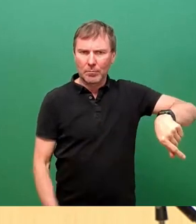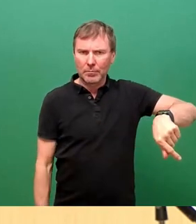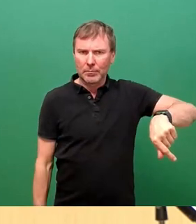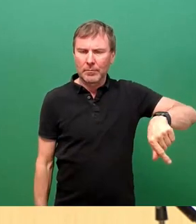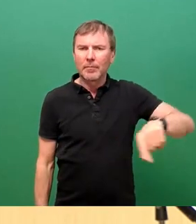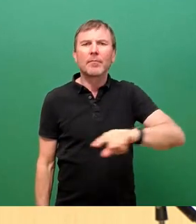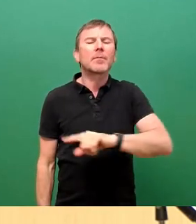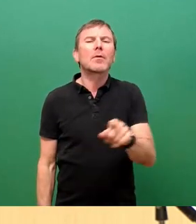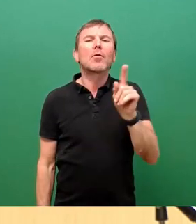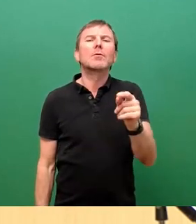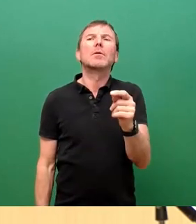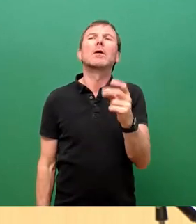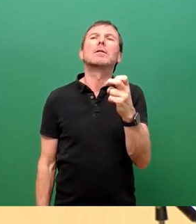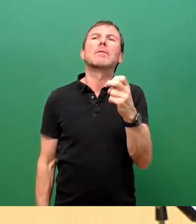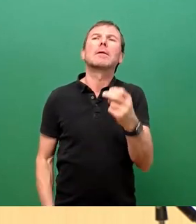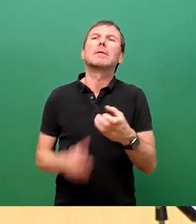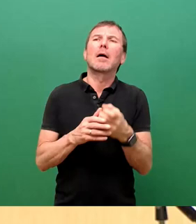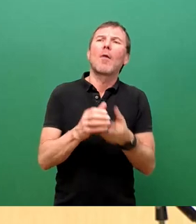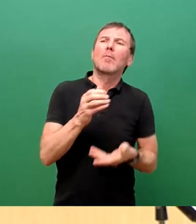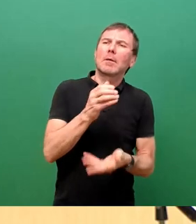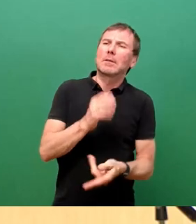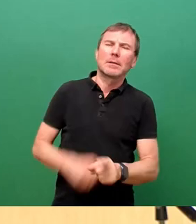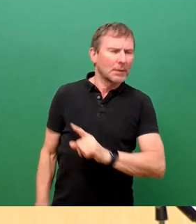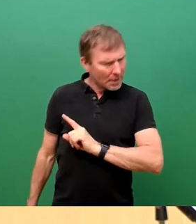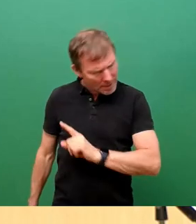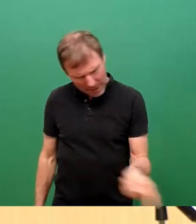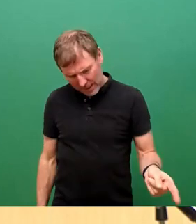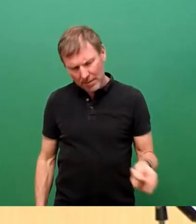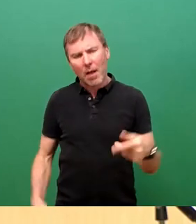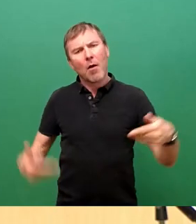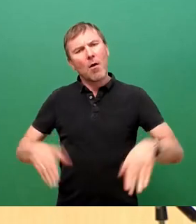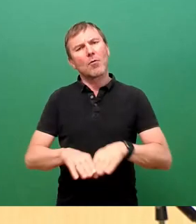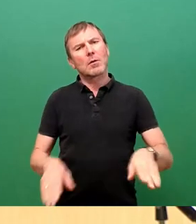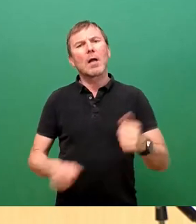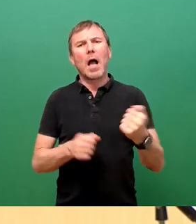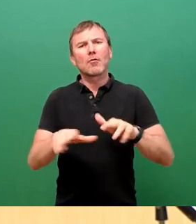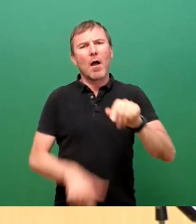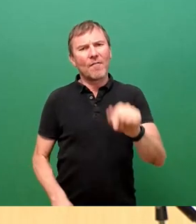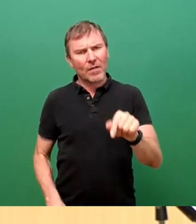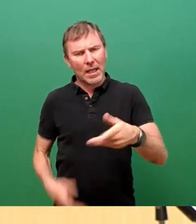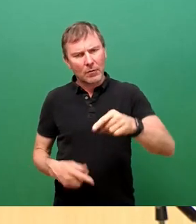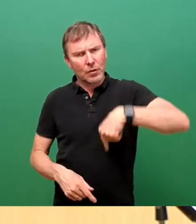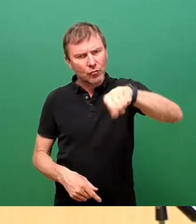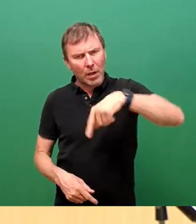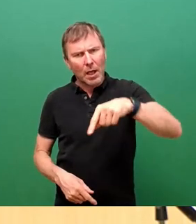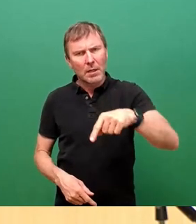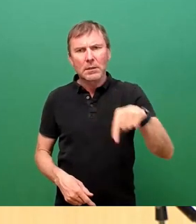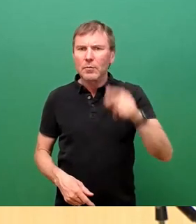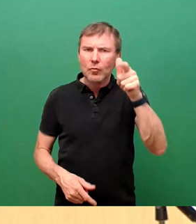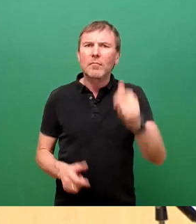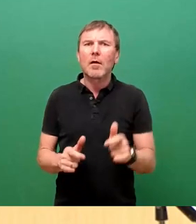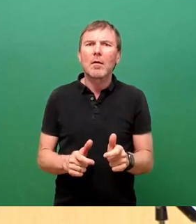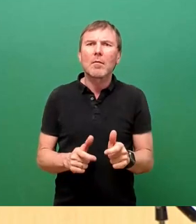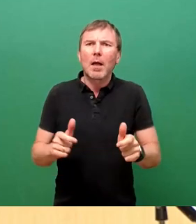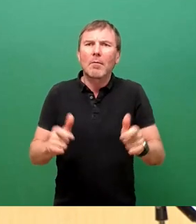alter Bäume, Herr Schulte-Wissermann hat es gesagt, sondern auch um die Grundannahme, dass der Autoverkehr auf dieser Straße immer noch zunehmen wird, zunehmen kann